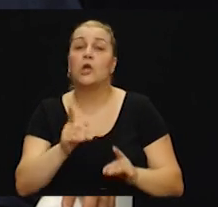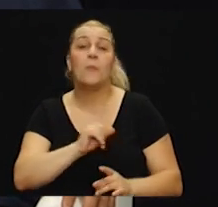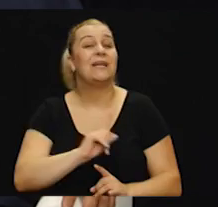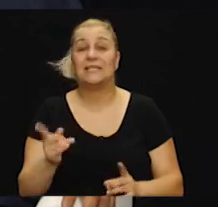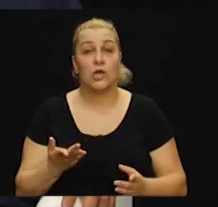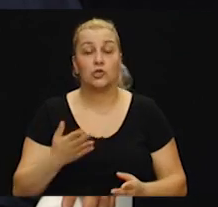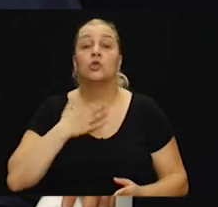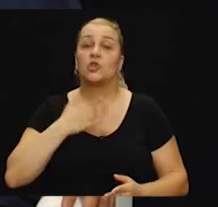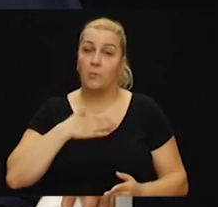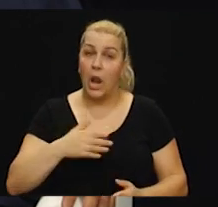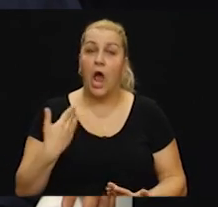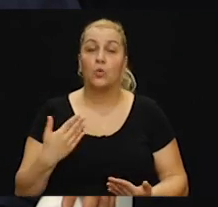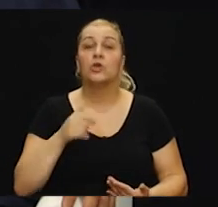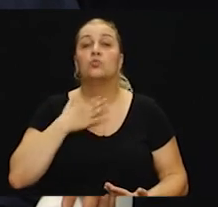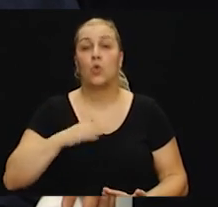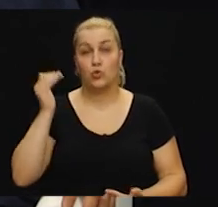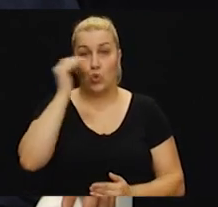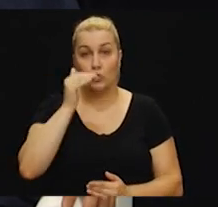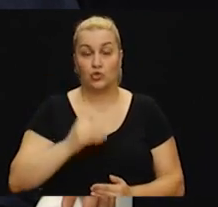ni za što želimo laku i ugodnu noć.